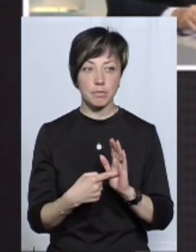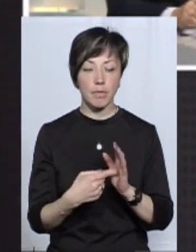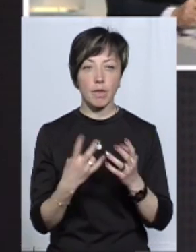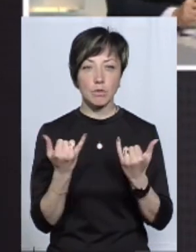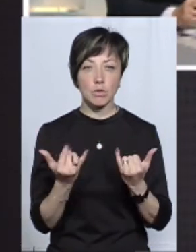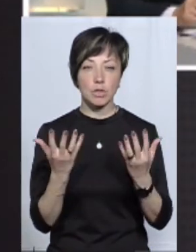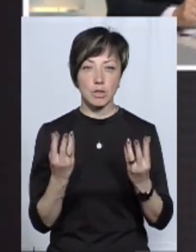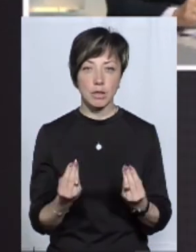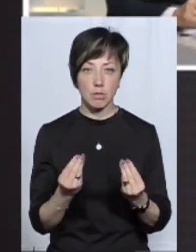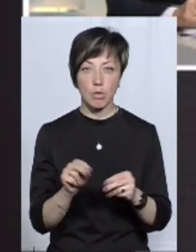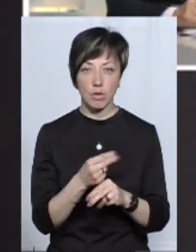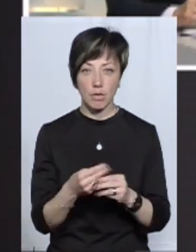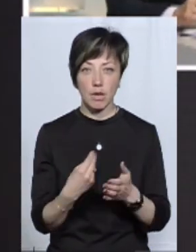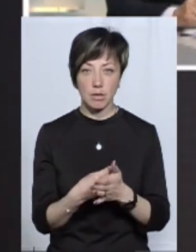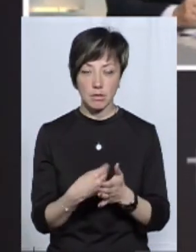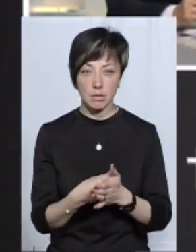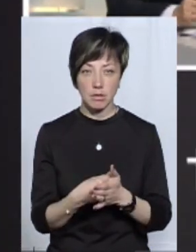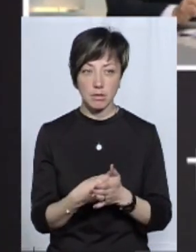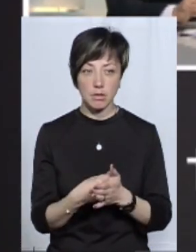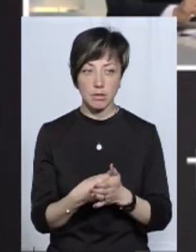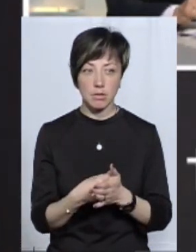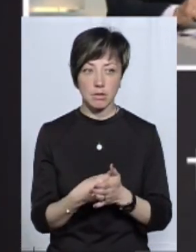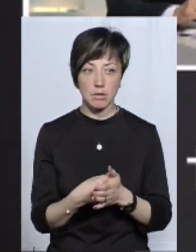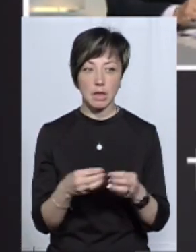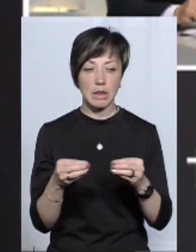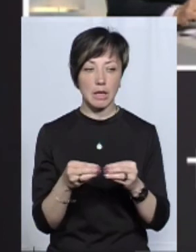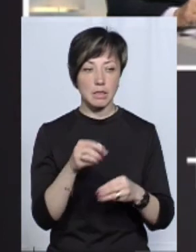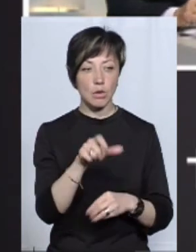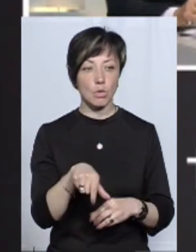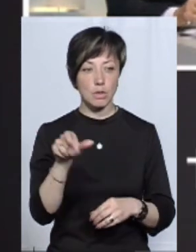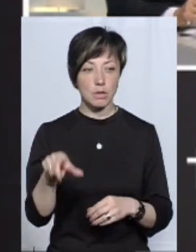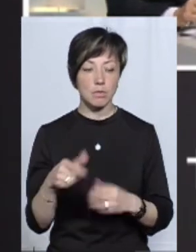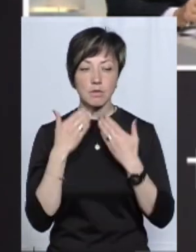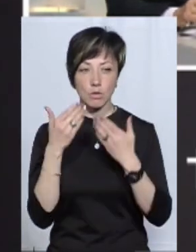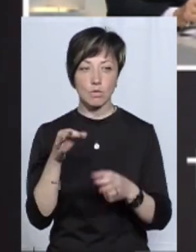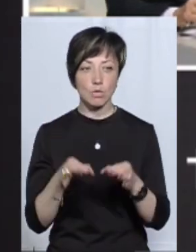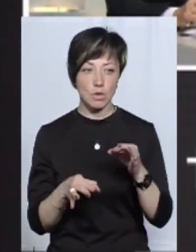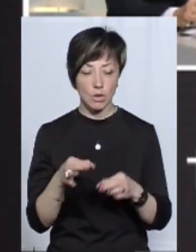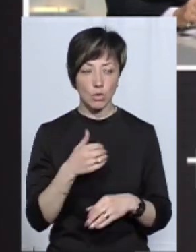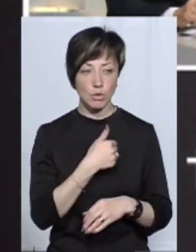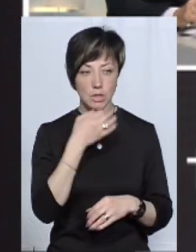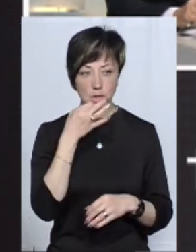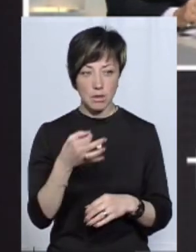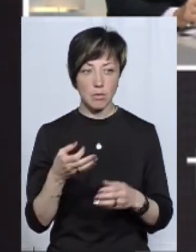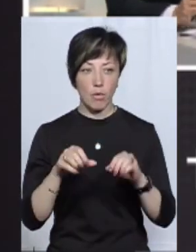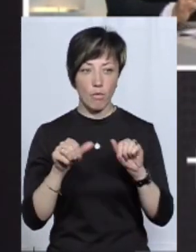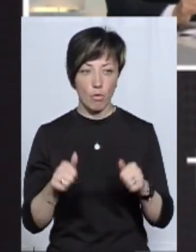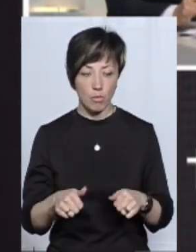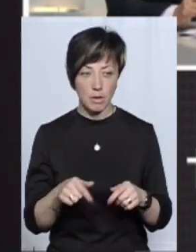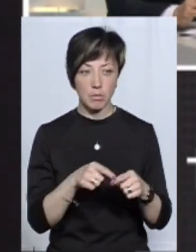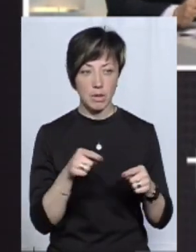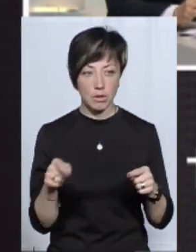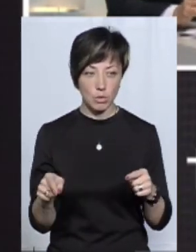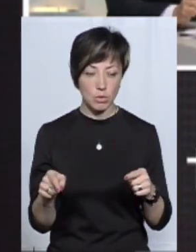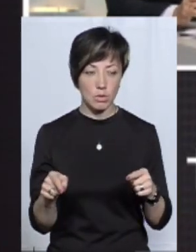На сьогоднішній день по коригуванню митної вартості звернулися в суди 10 осіб. Я вам хочу сказати, що ми оформили